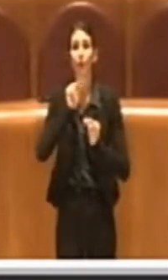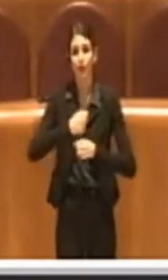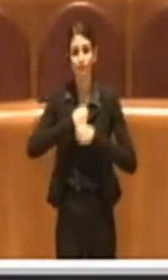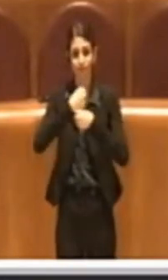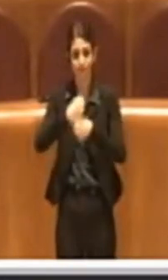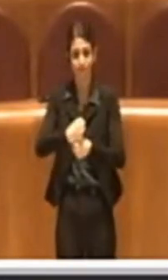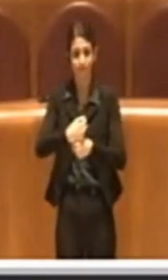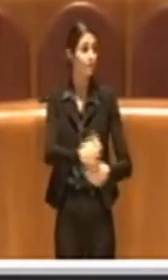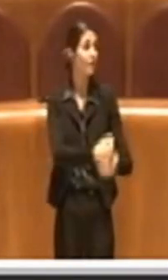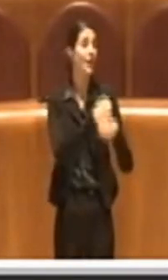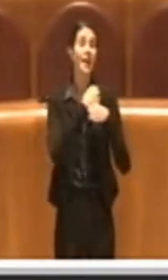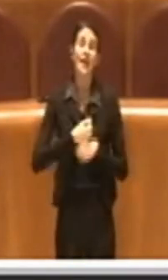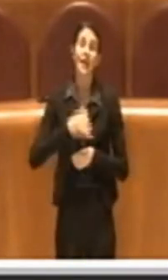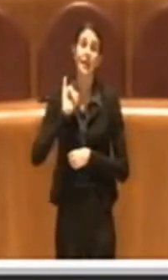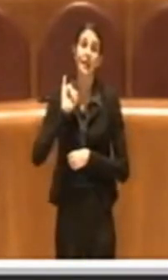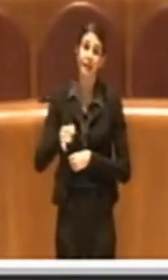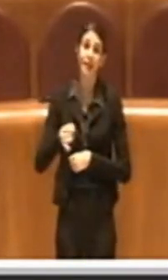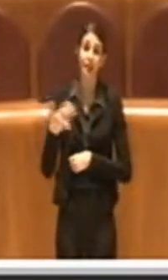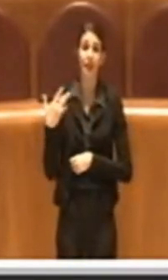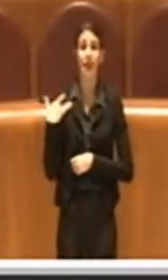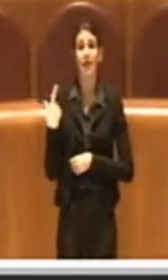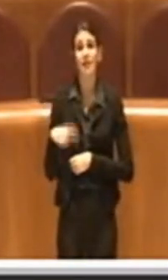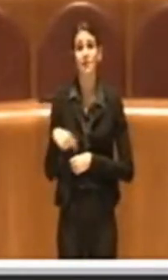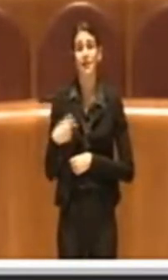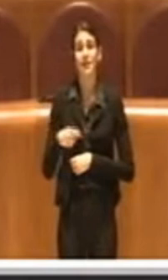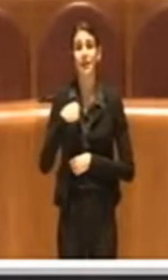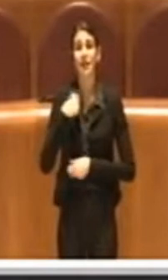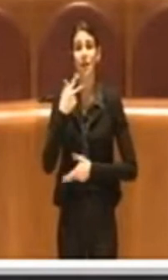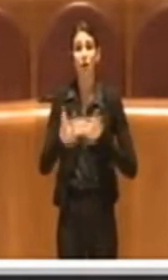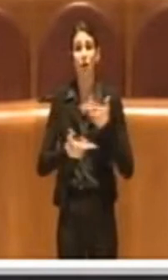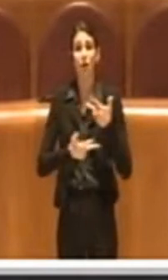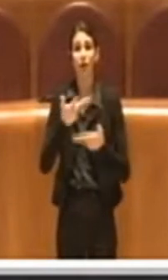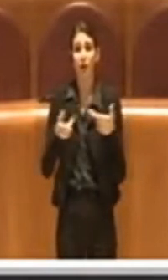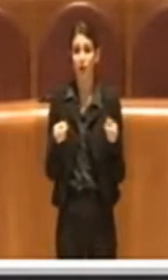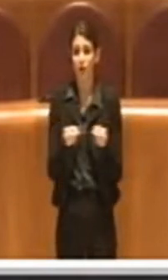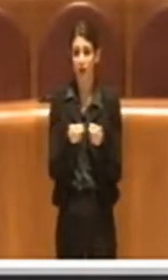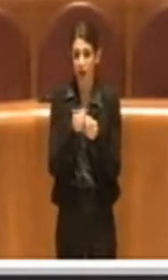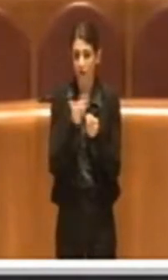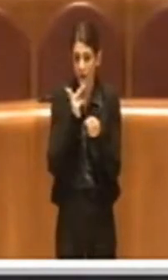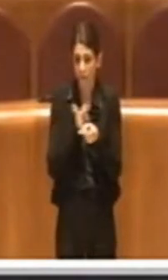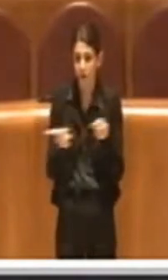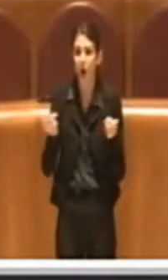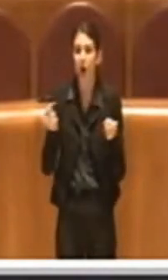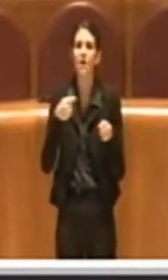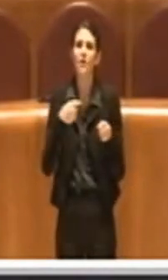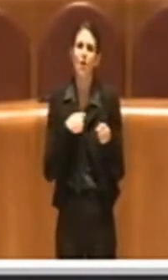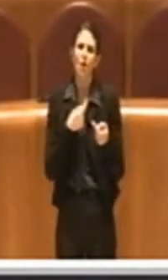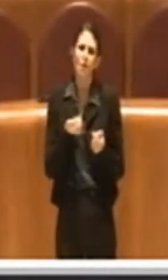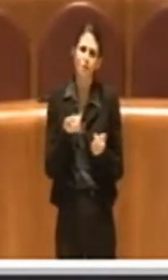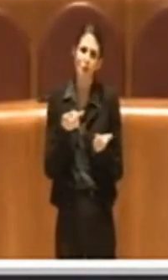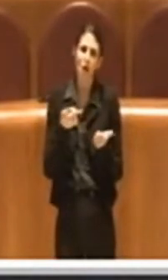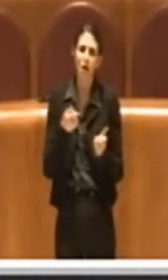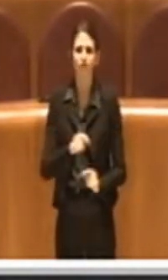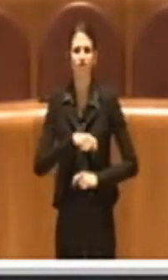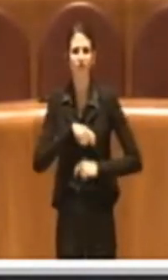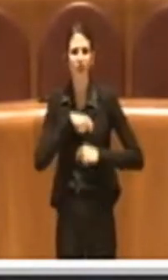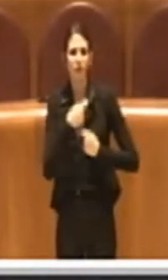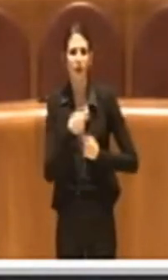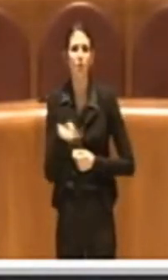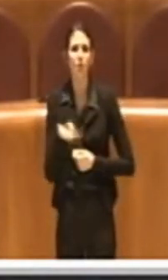Grazie Presidente, cercherò di essere breve, anche in questo caso rimango molto dispiaciuto di una